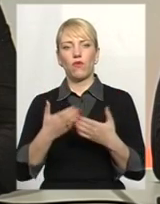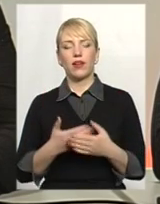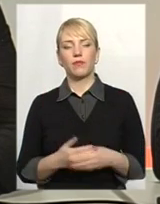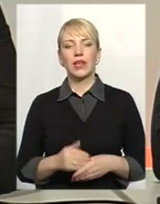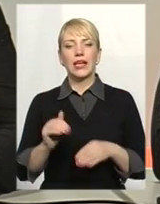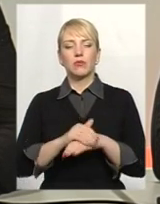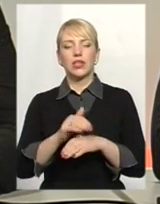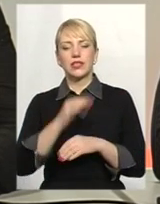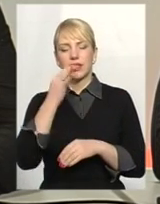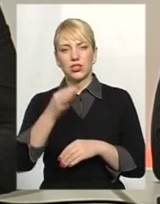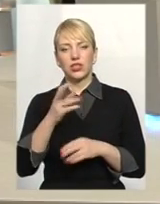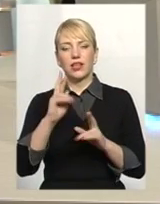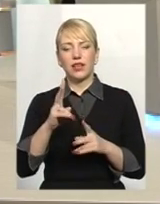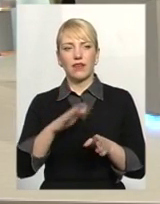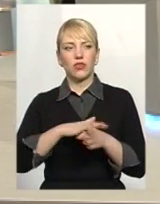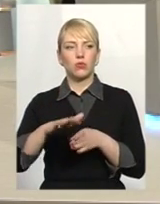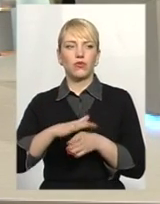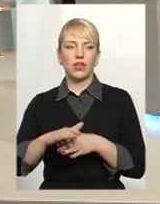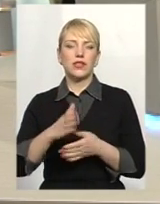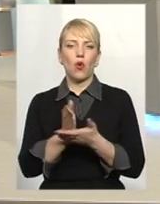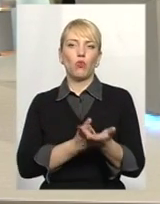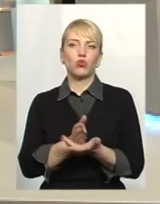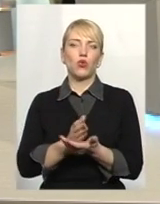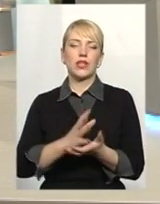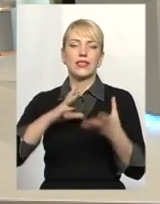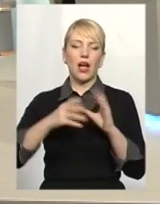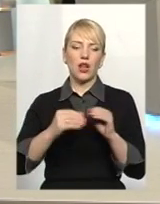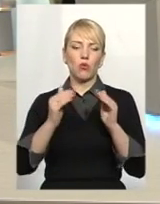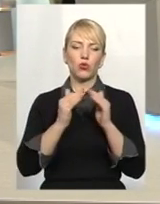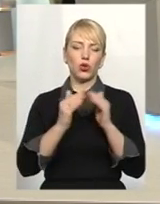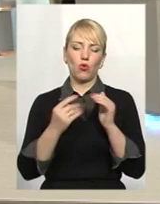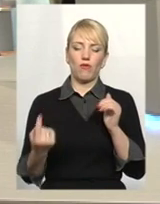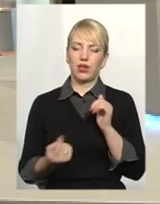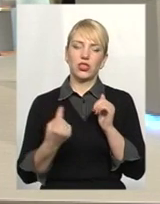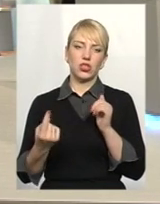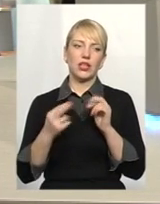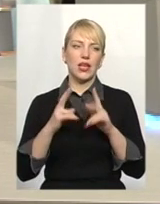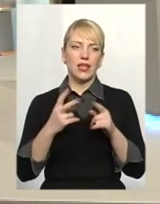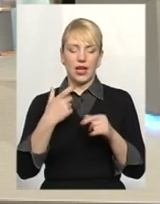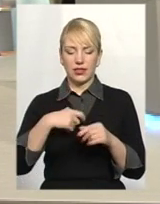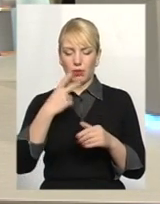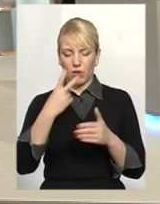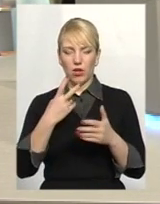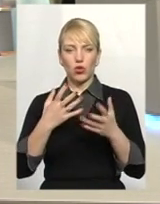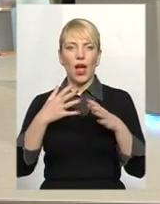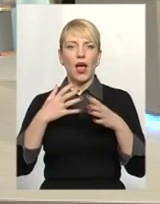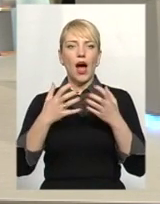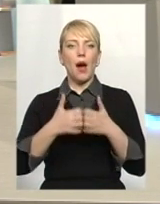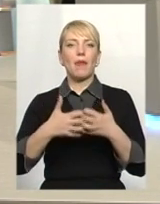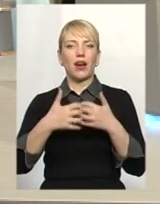Скажіть, будь ласка, як відбувається обслуговування загальнобудинкових лічильників? Як себе показує апаратура?